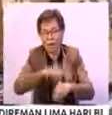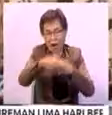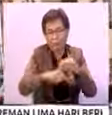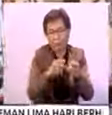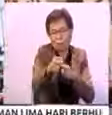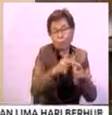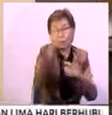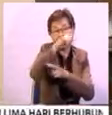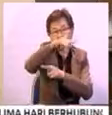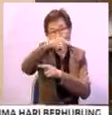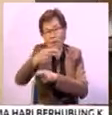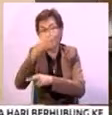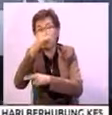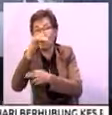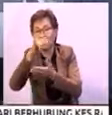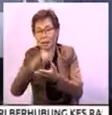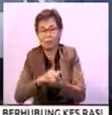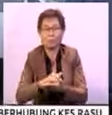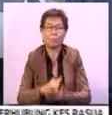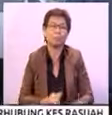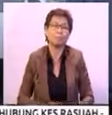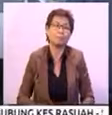usaha kerajaan PH Melaka itu.